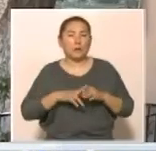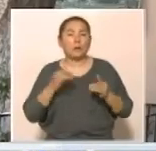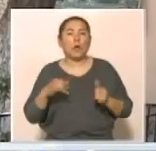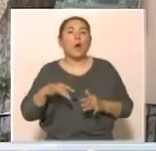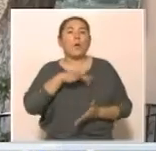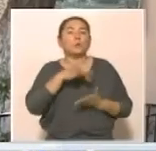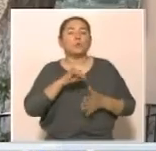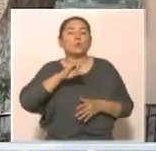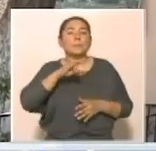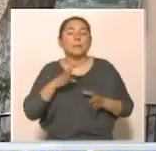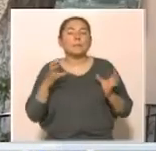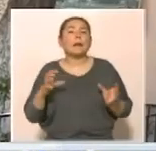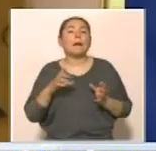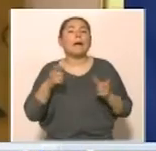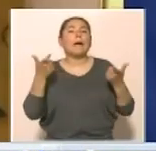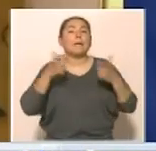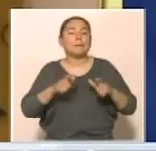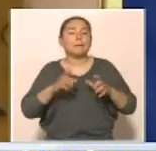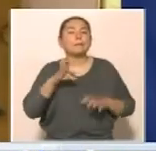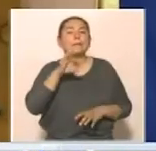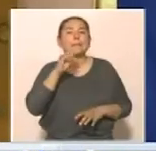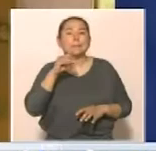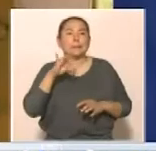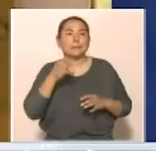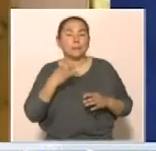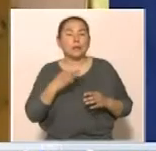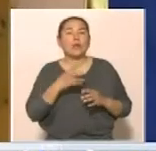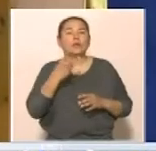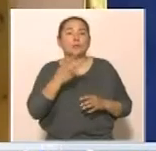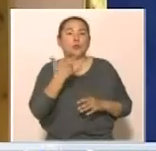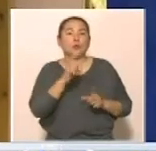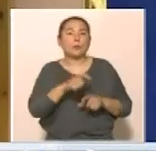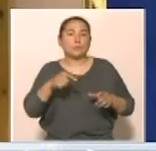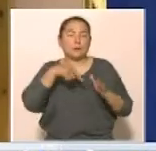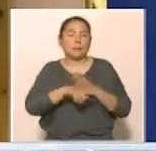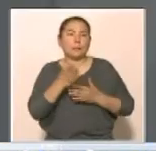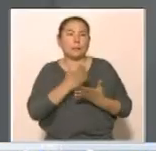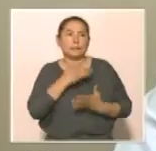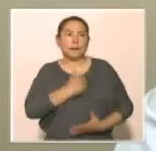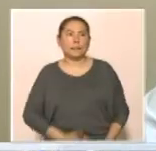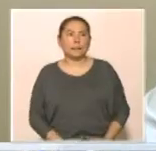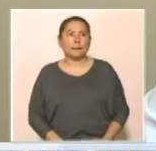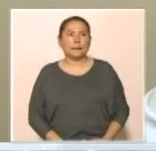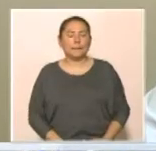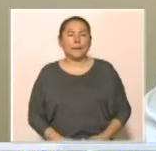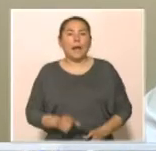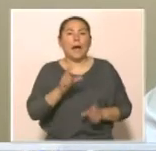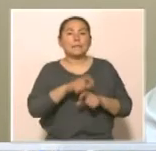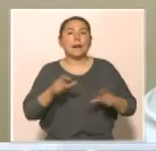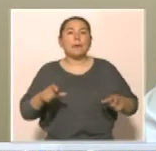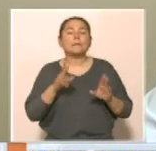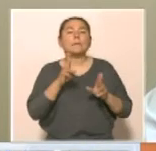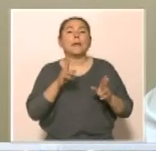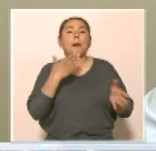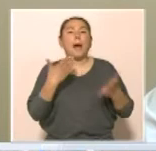бойынша, карантиндік стационарда 9, үй карантинде 20 адам бақылауды. Азаматшы менің контактта